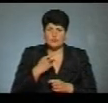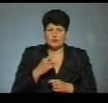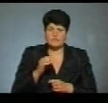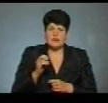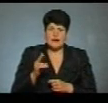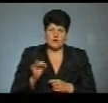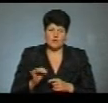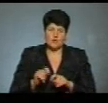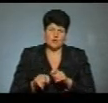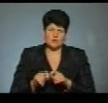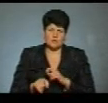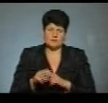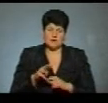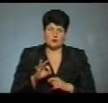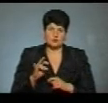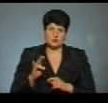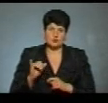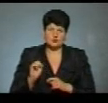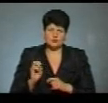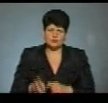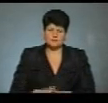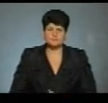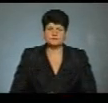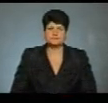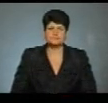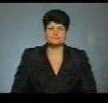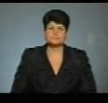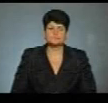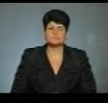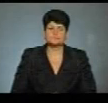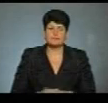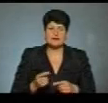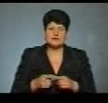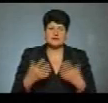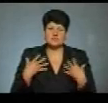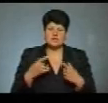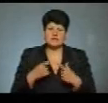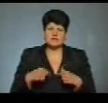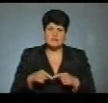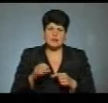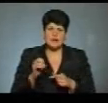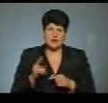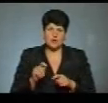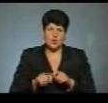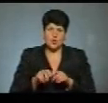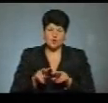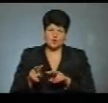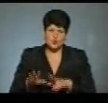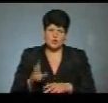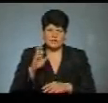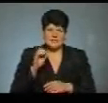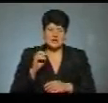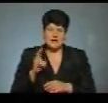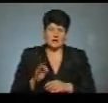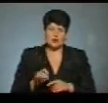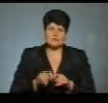Держекоінспекції області Михайло Онищук. Більше дивіться далі. Це начальник відділу екологічного контролю Держекоінспекції в